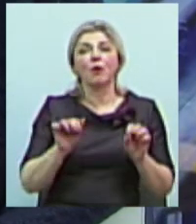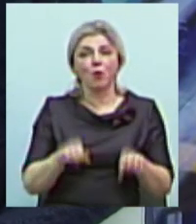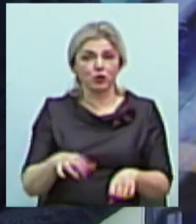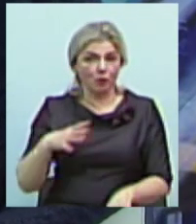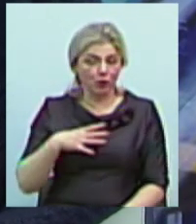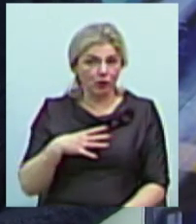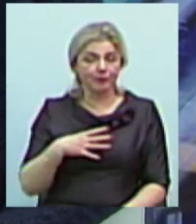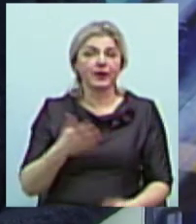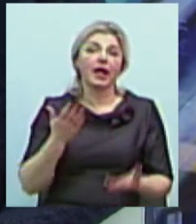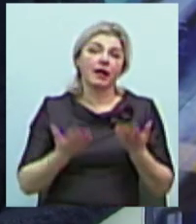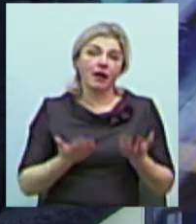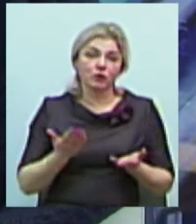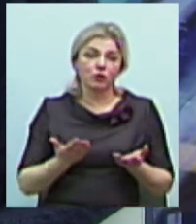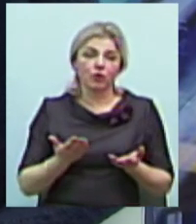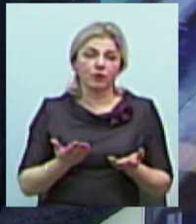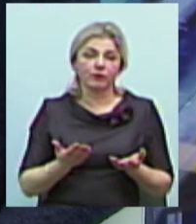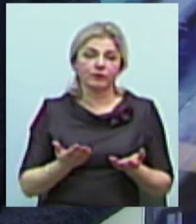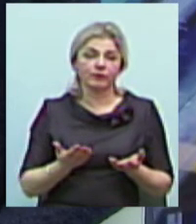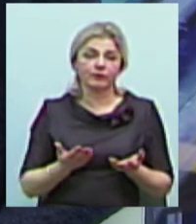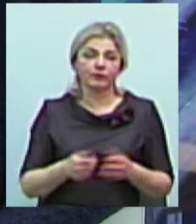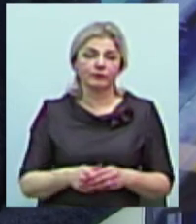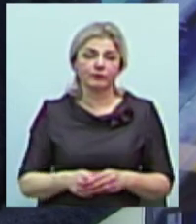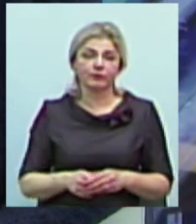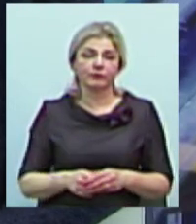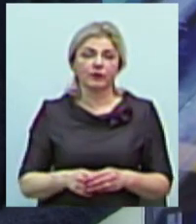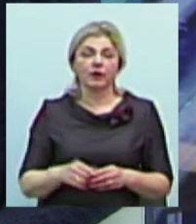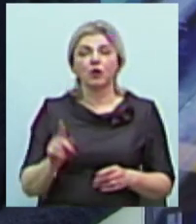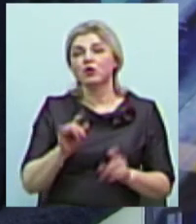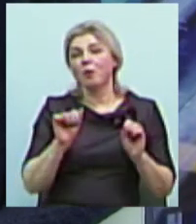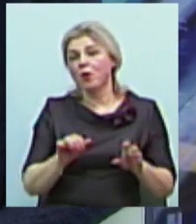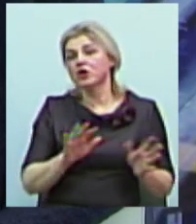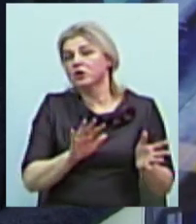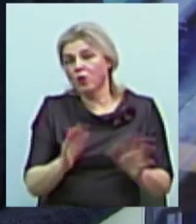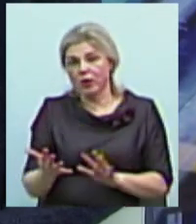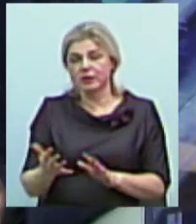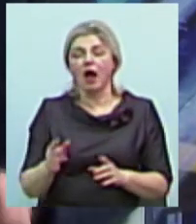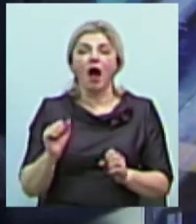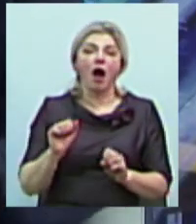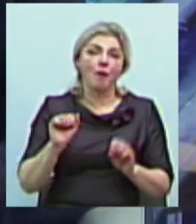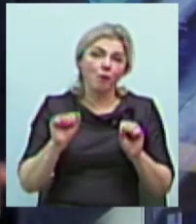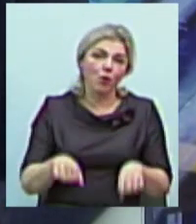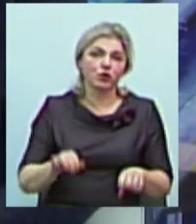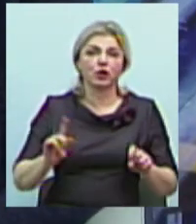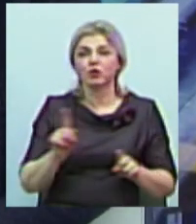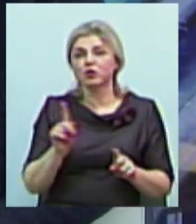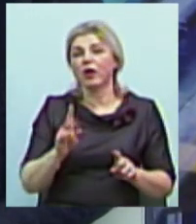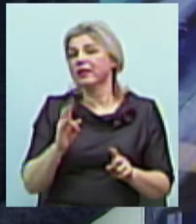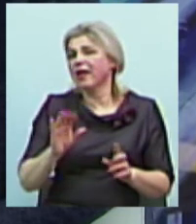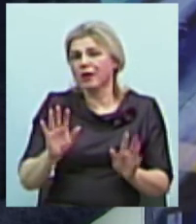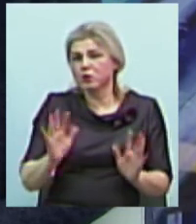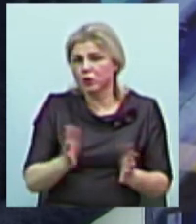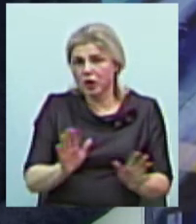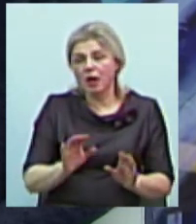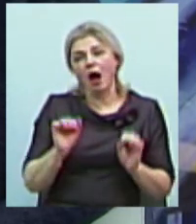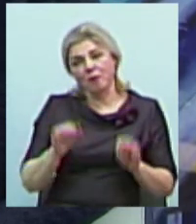якщо ви не зачиняєте двері, може нічого не скоїться. А може і станеться, коли хтось просто побачить, що вони не зачинені.